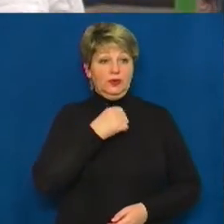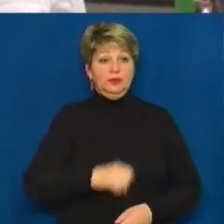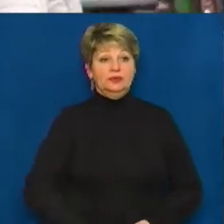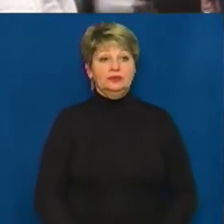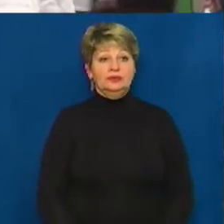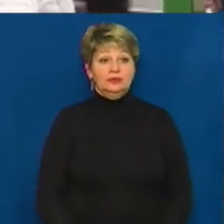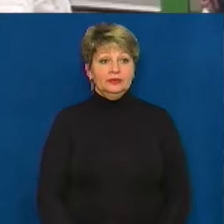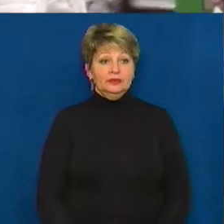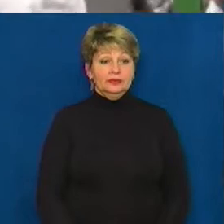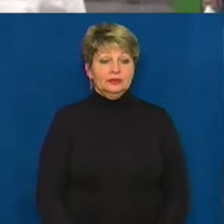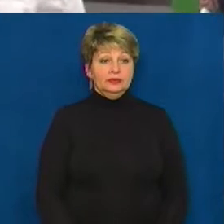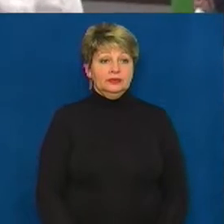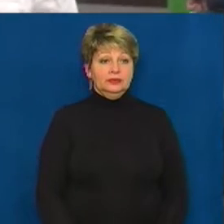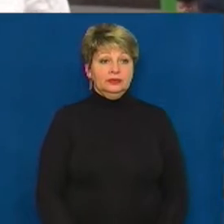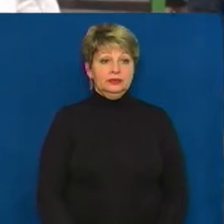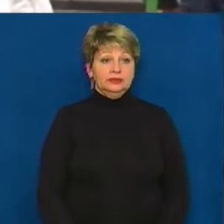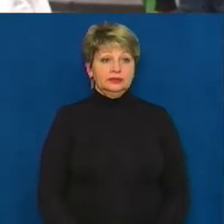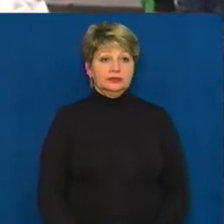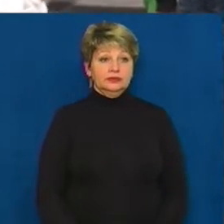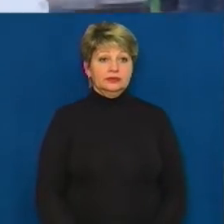Горозія. Новини на Суспільному, Черкаси.